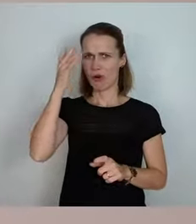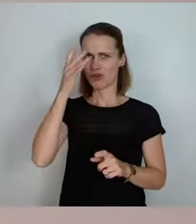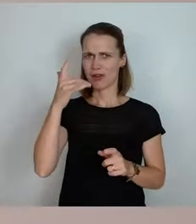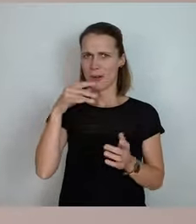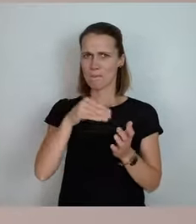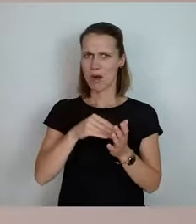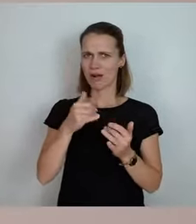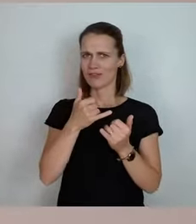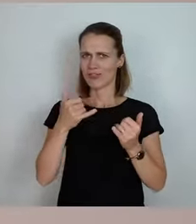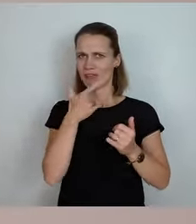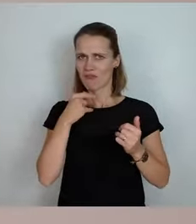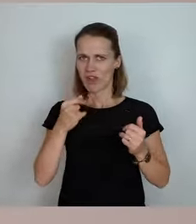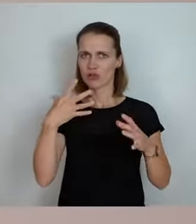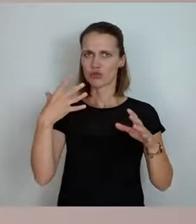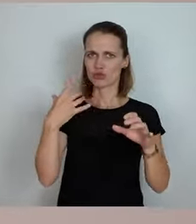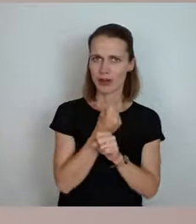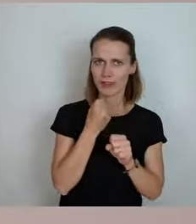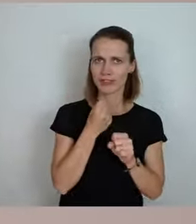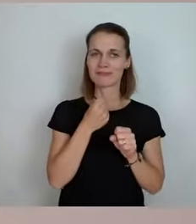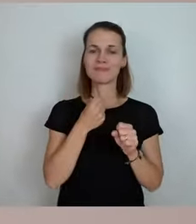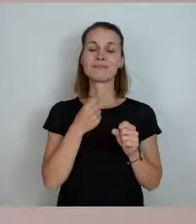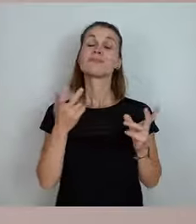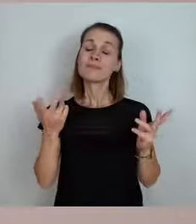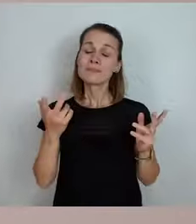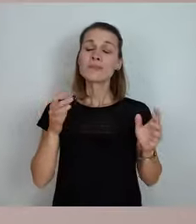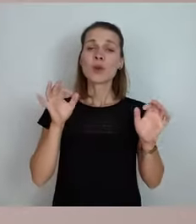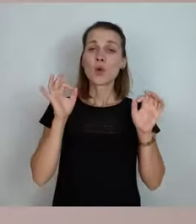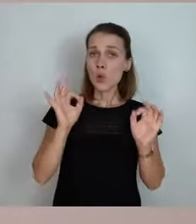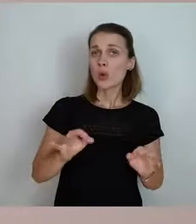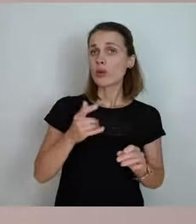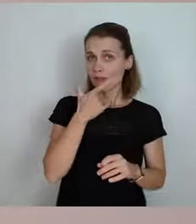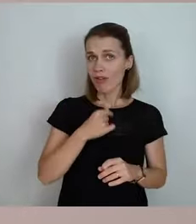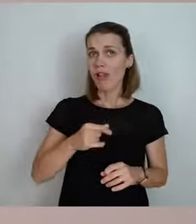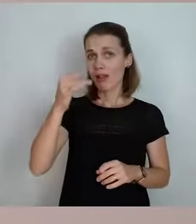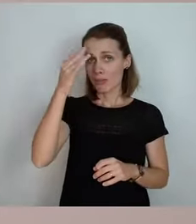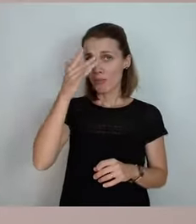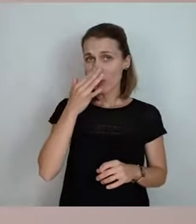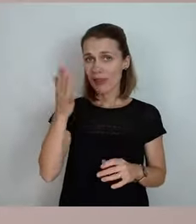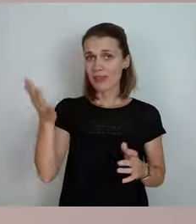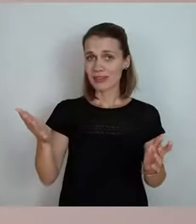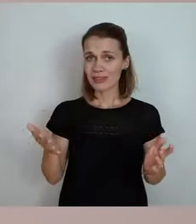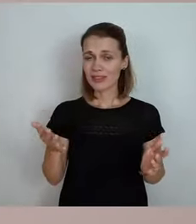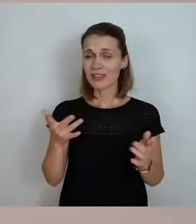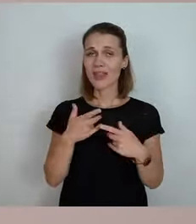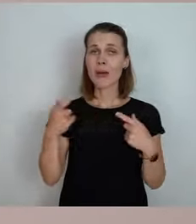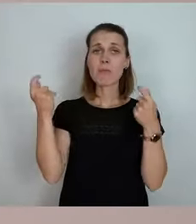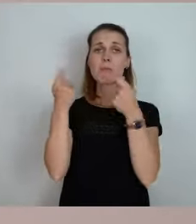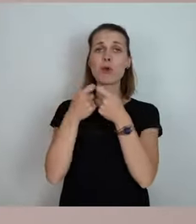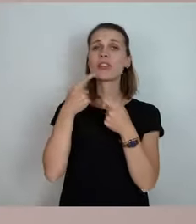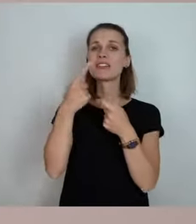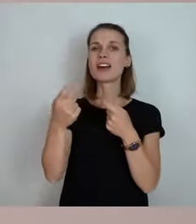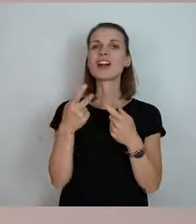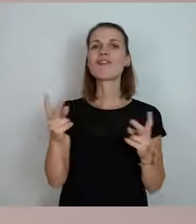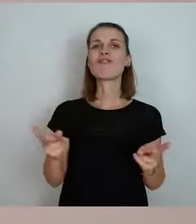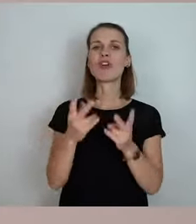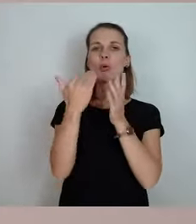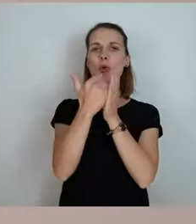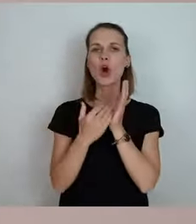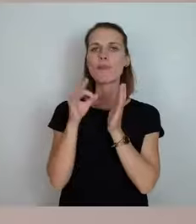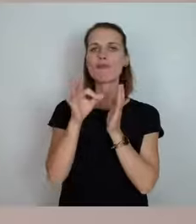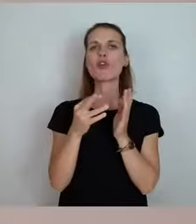abbilden will. Aber gut, wir werden es probieren. Ja, der Bund hat ein Förderprogramm für 80 Prozent